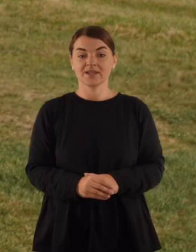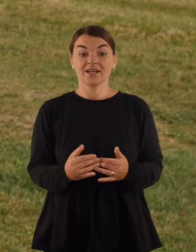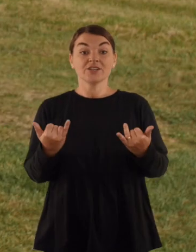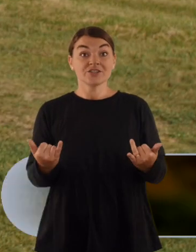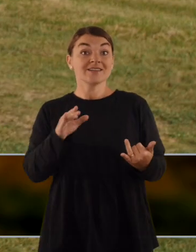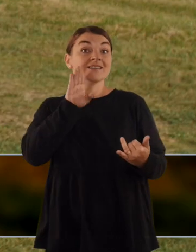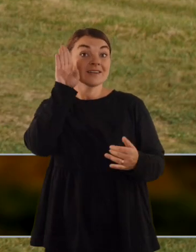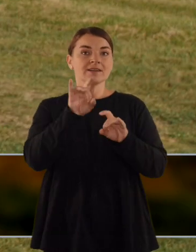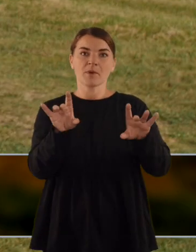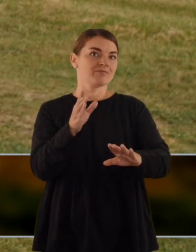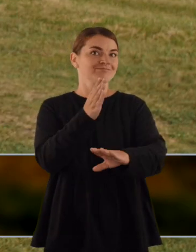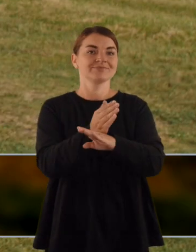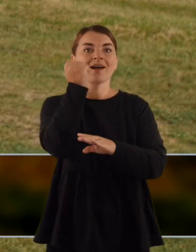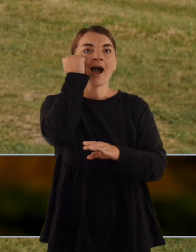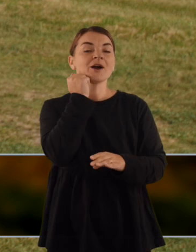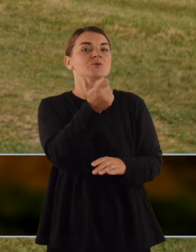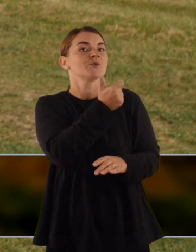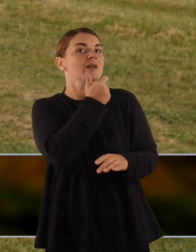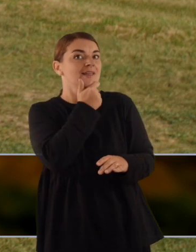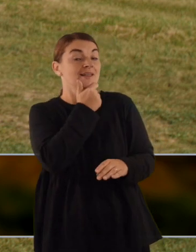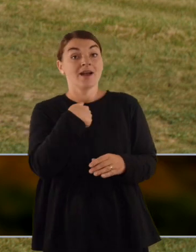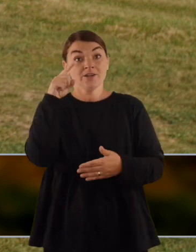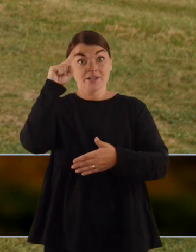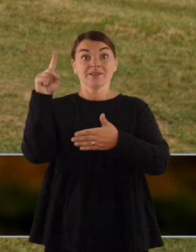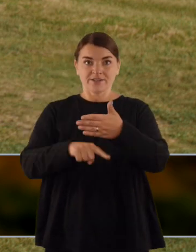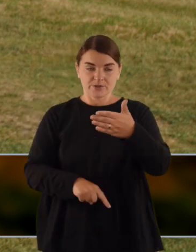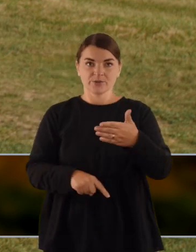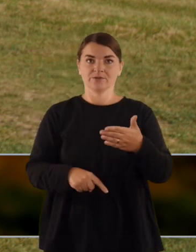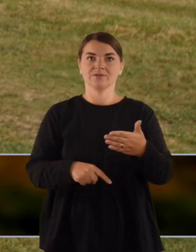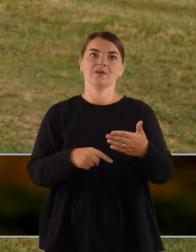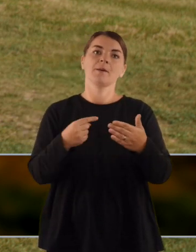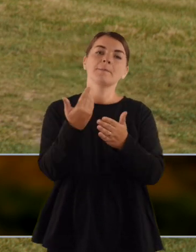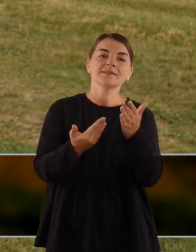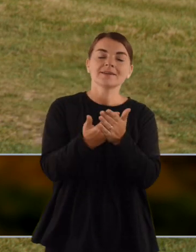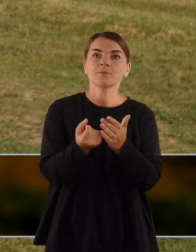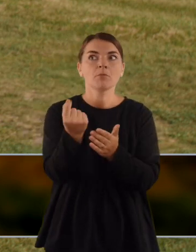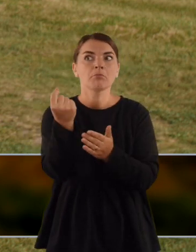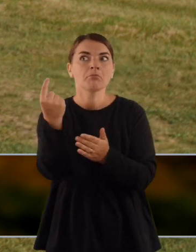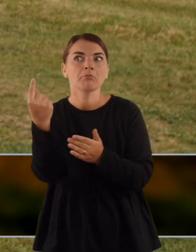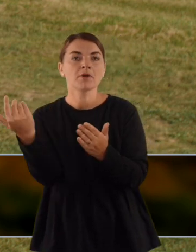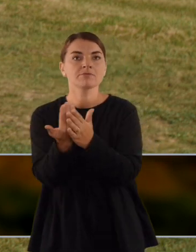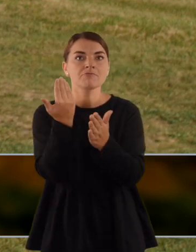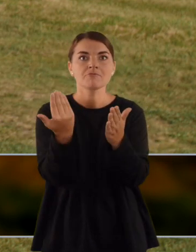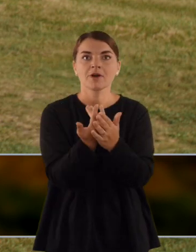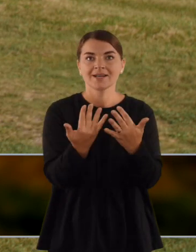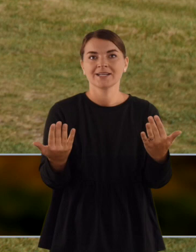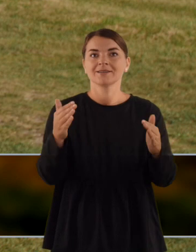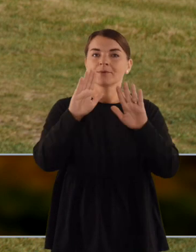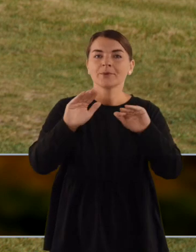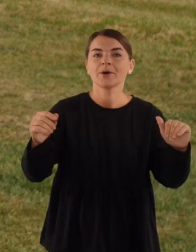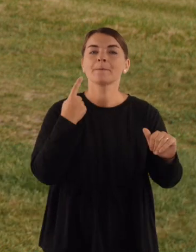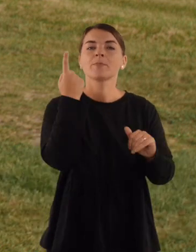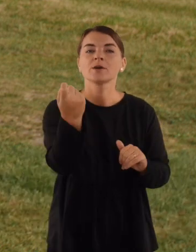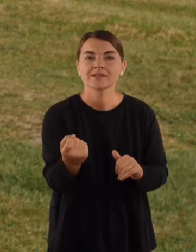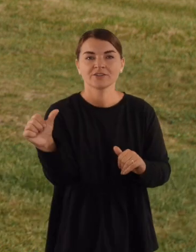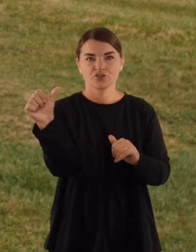Šį rytą viskas. Ačiū labai, kad žiūrėjote. Tikiuosi, kad radote savo tinkamų patarimų. Sužinuojate kažką naujo. Pasimatysime